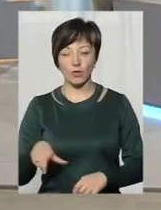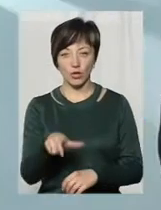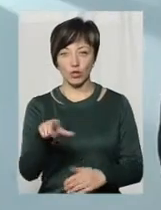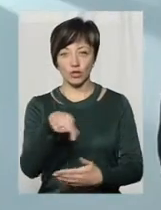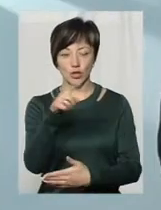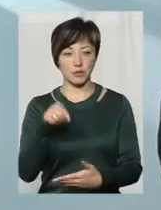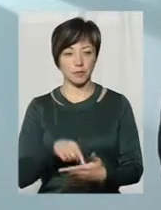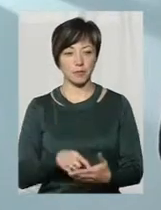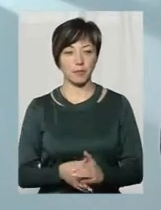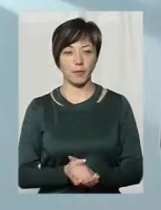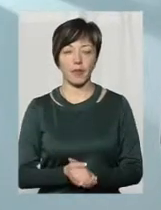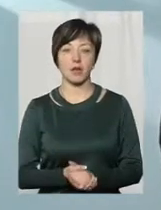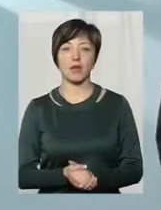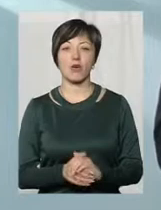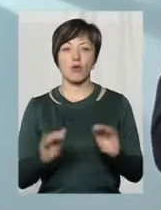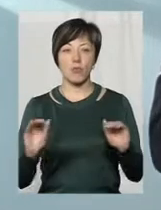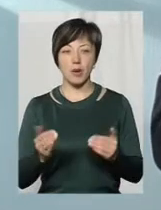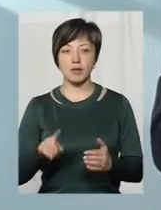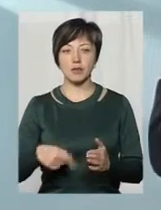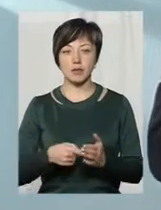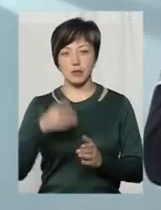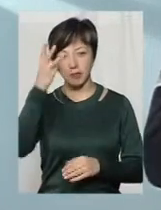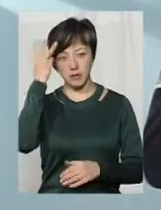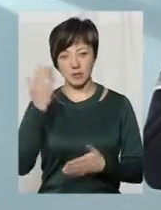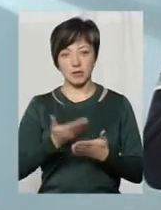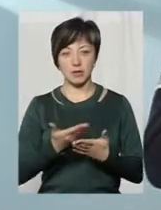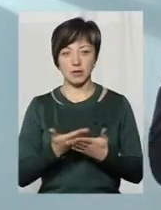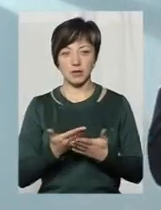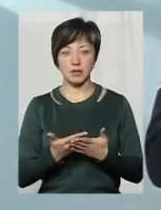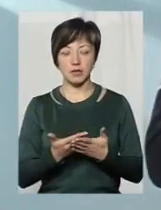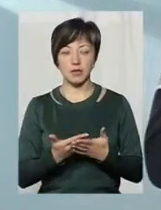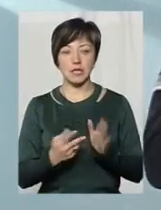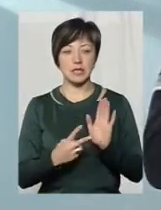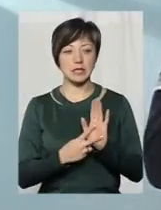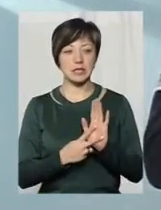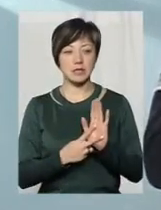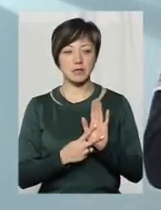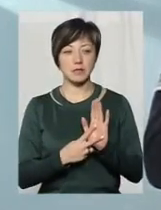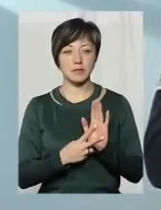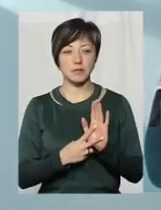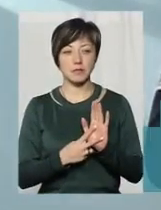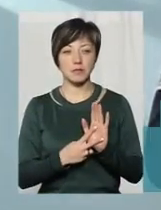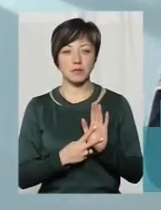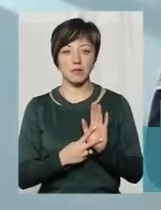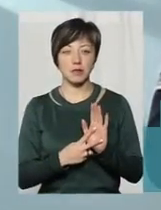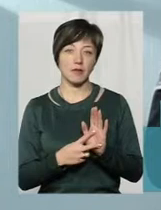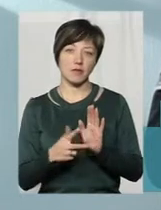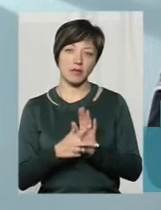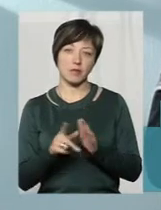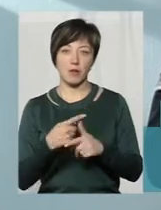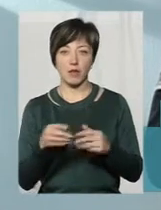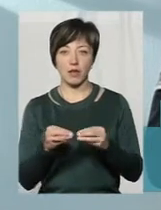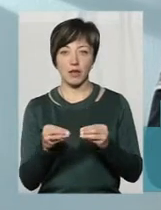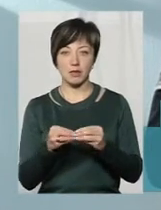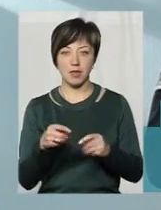межах міста Хмельницького вона протікає біля 7-8, максимум 10 кілометрів.